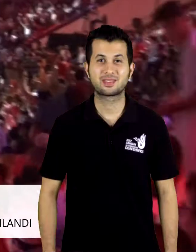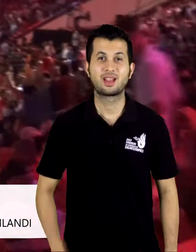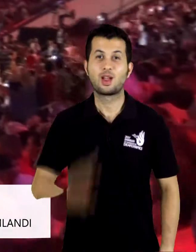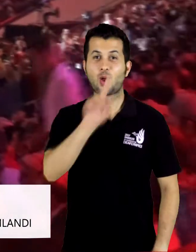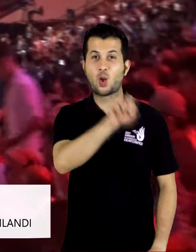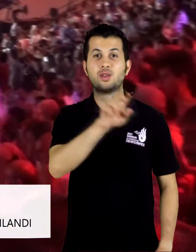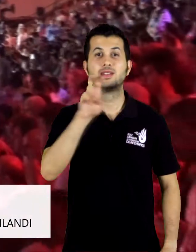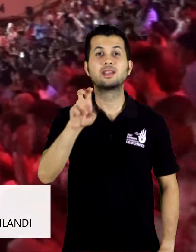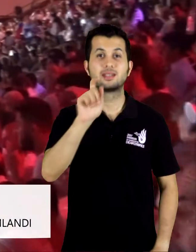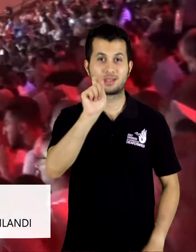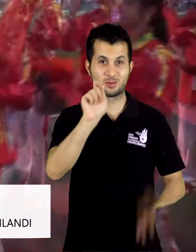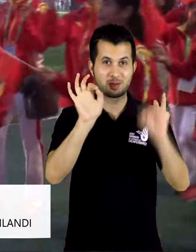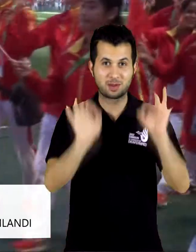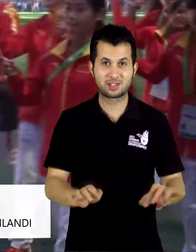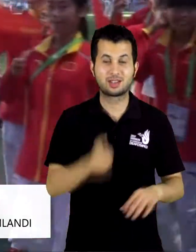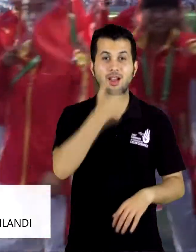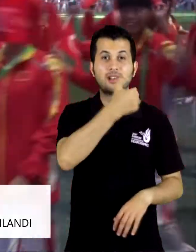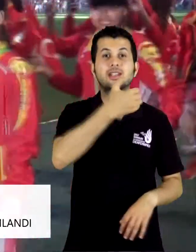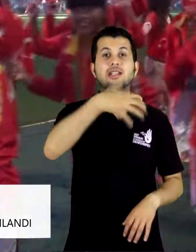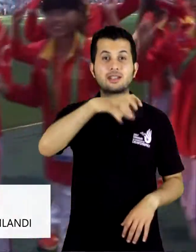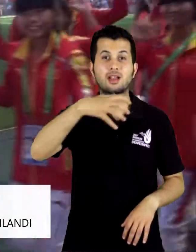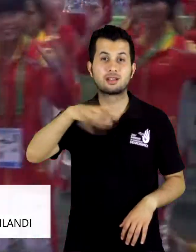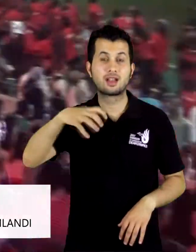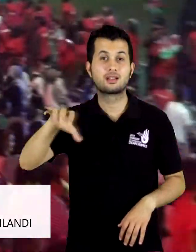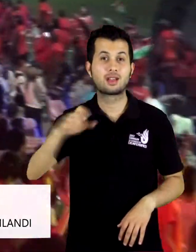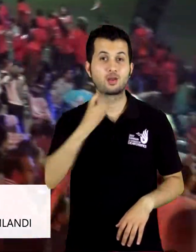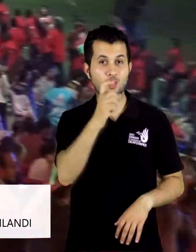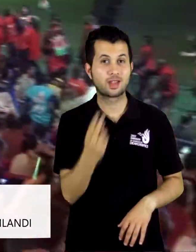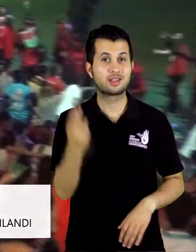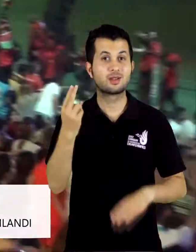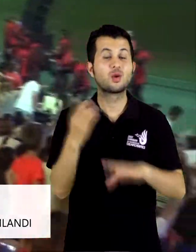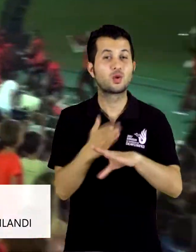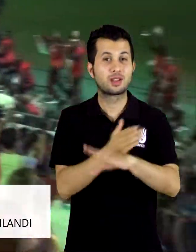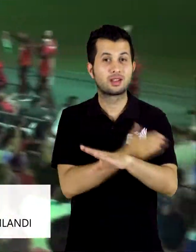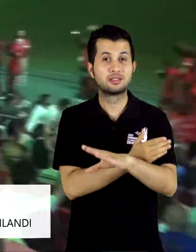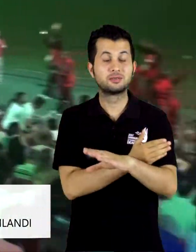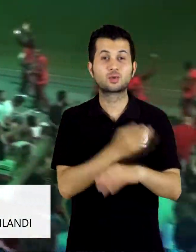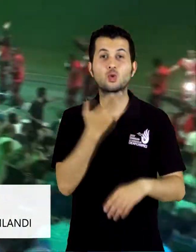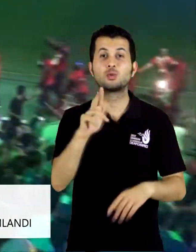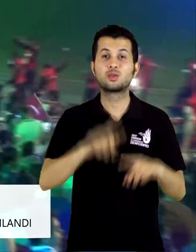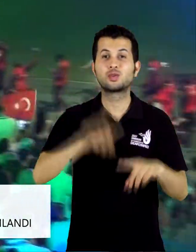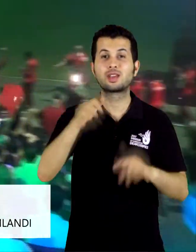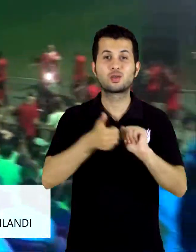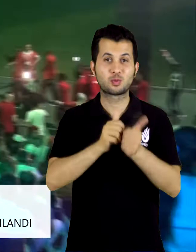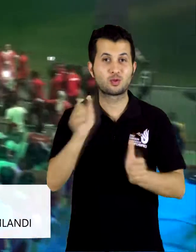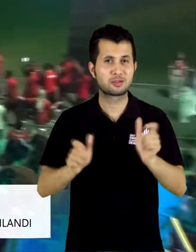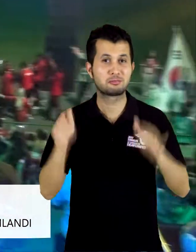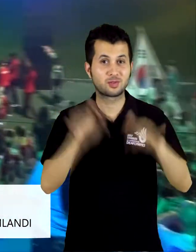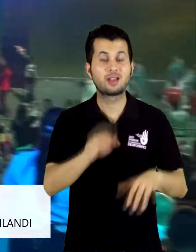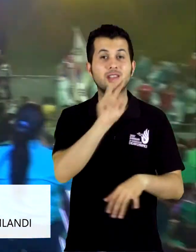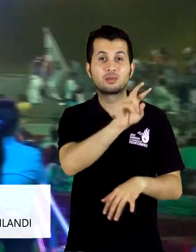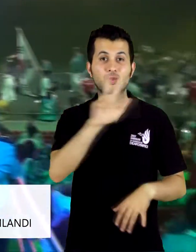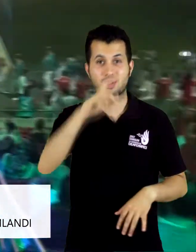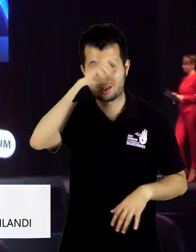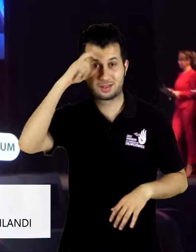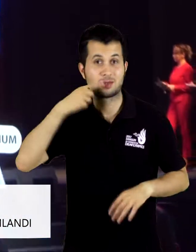18 Temmuz'da başlayan, 6 kıta ve 97 ülkeden 3000'in üzerinde sporcuyu buluşturan 23. Yaz İşitme Engelliler